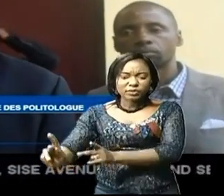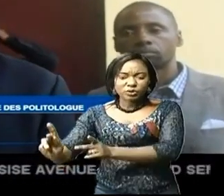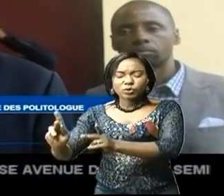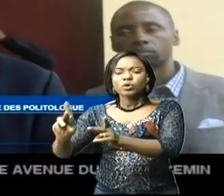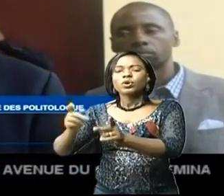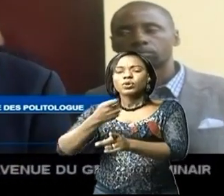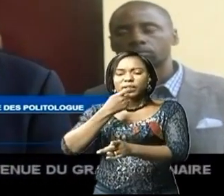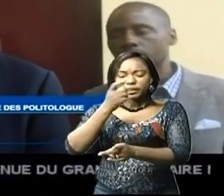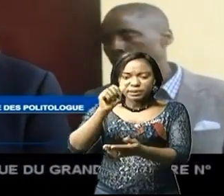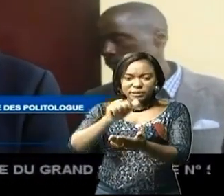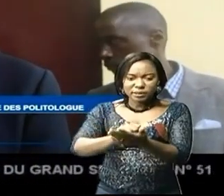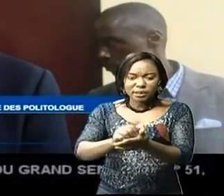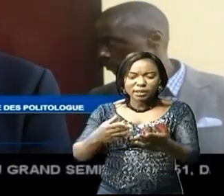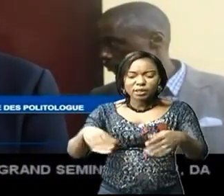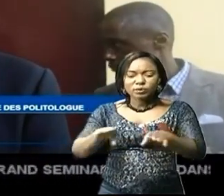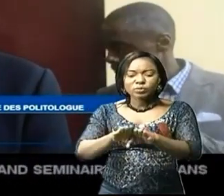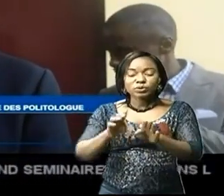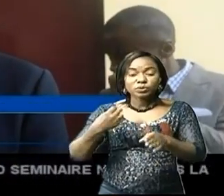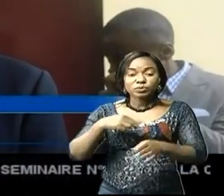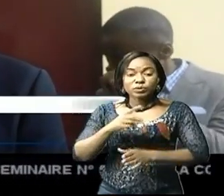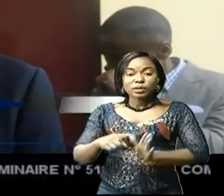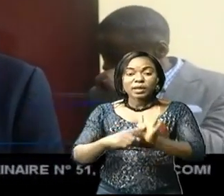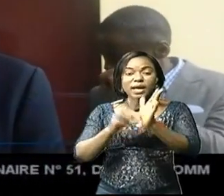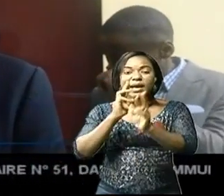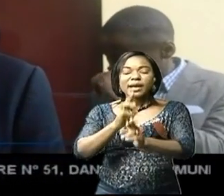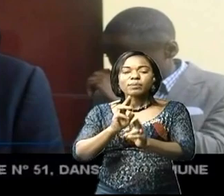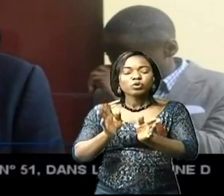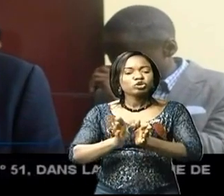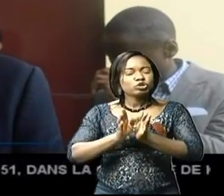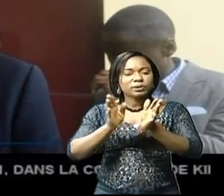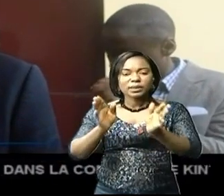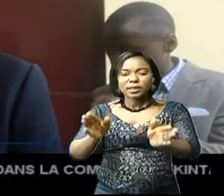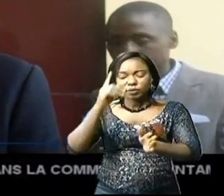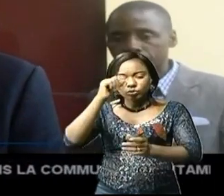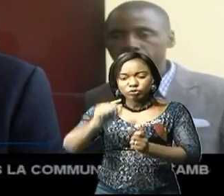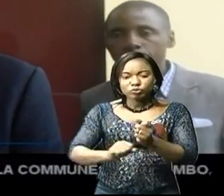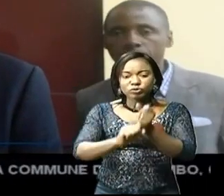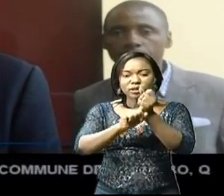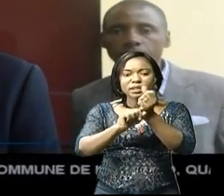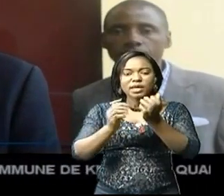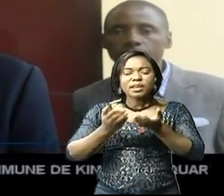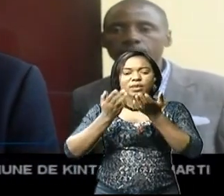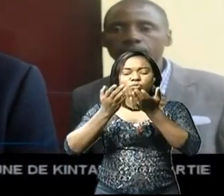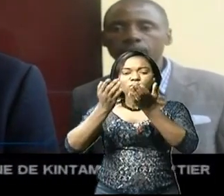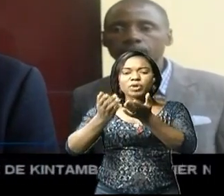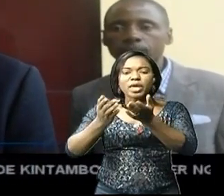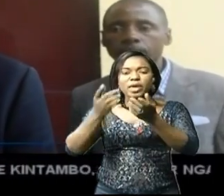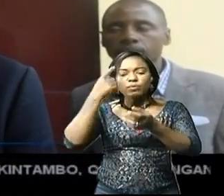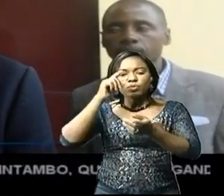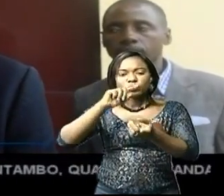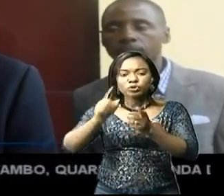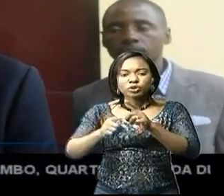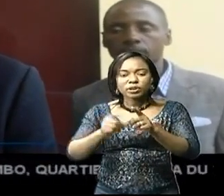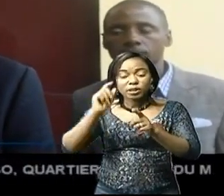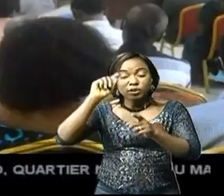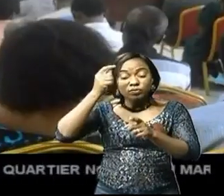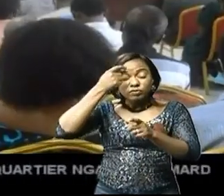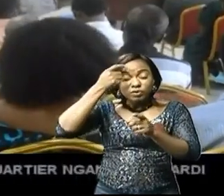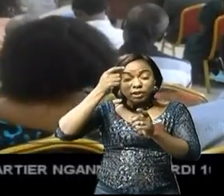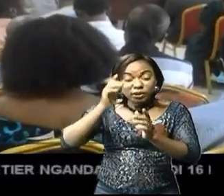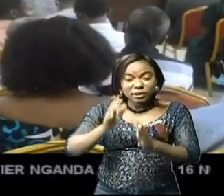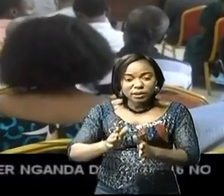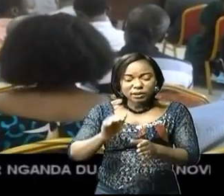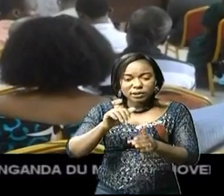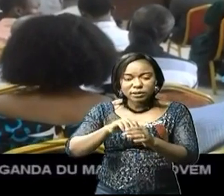pense qu'à la clôture, nous présenterons un rapport général qui pourra soutenir un plaidoyer afin d'améliorer la gouvernance du secteur-là. Une